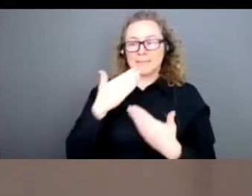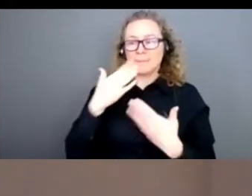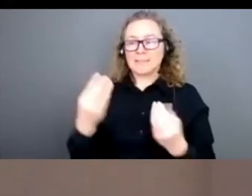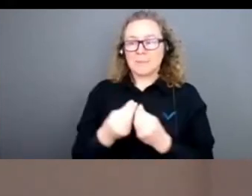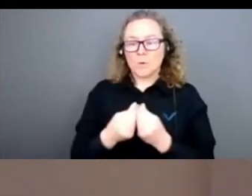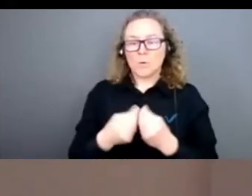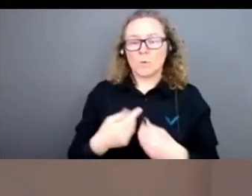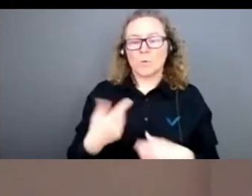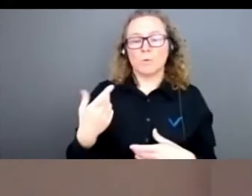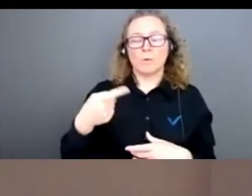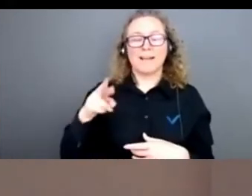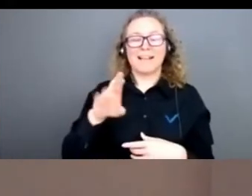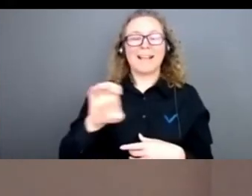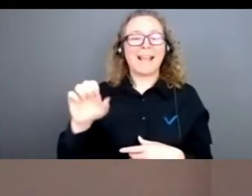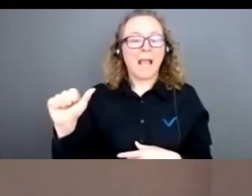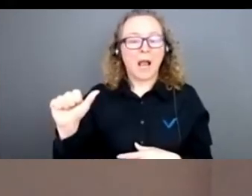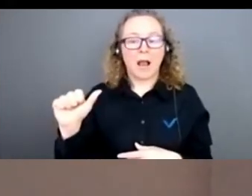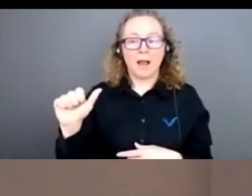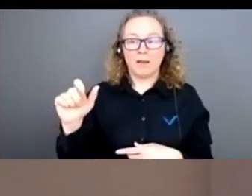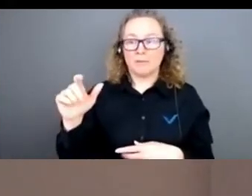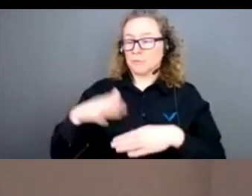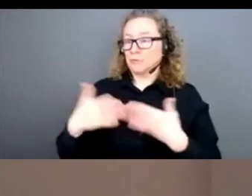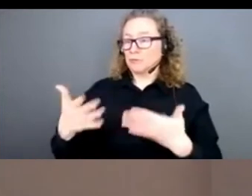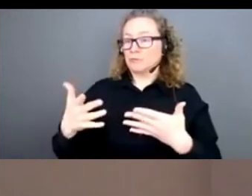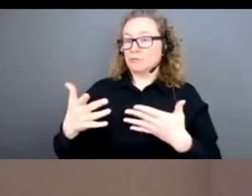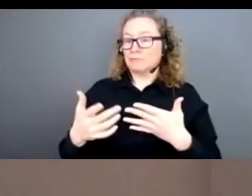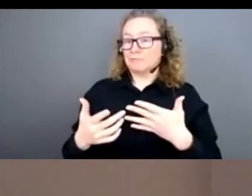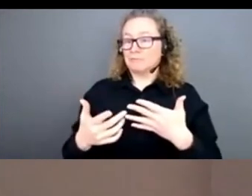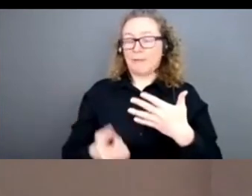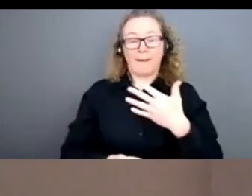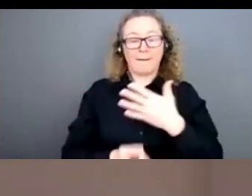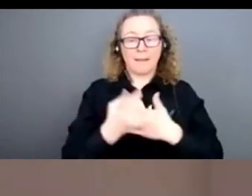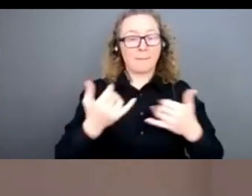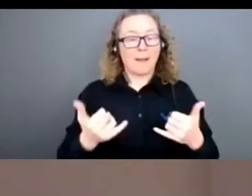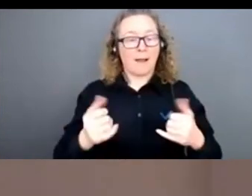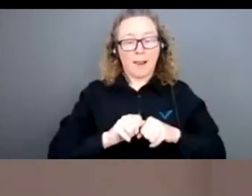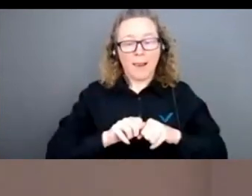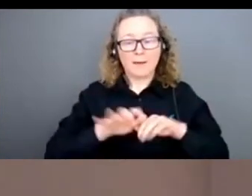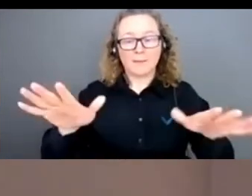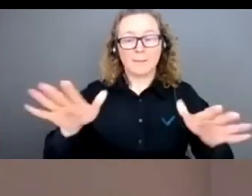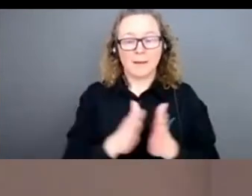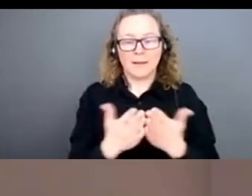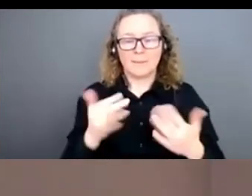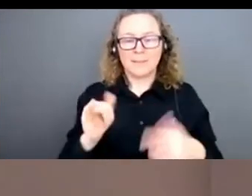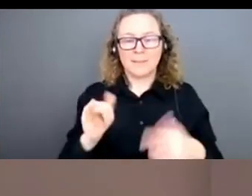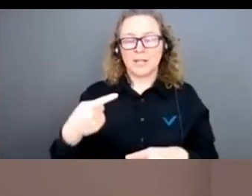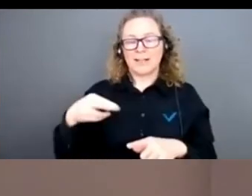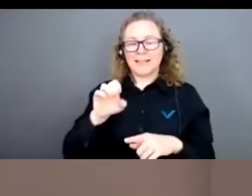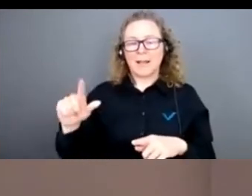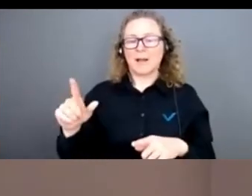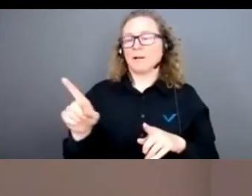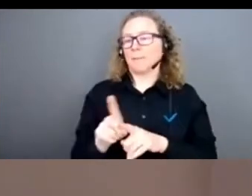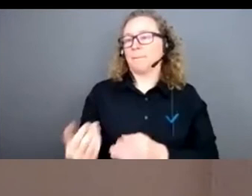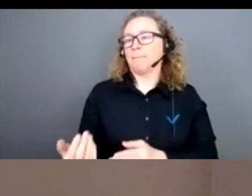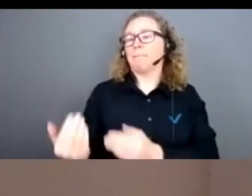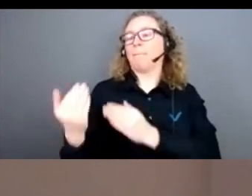événement, ce lancement, surtout parce que le CREA et le GREA en particulier a joué un rôle important, comme